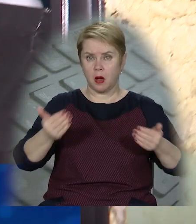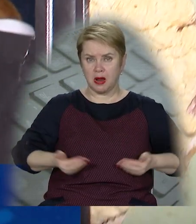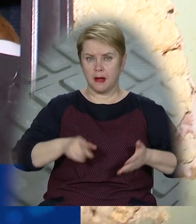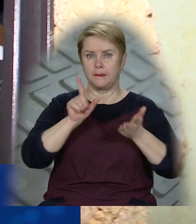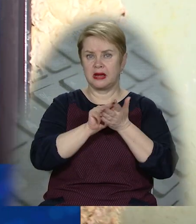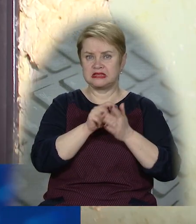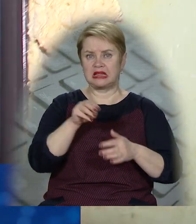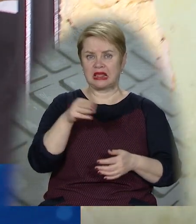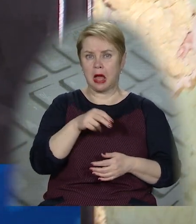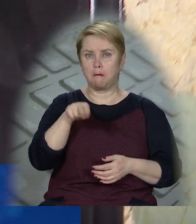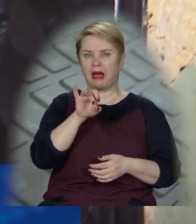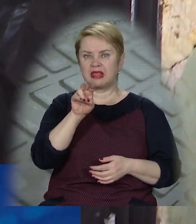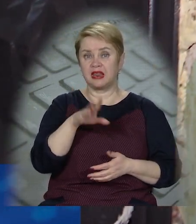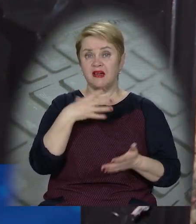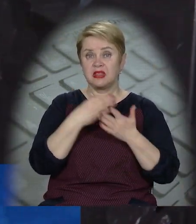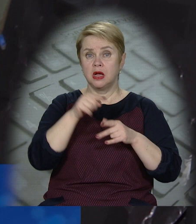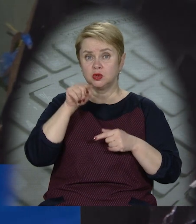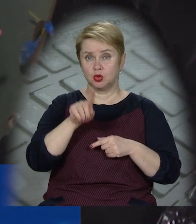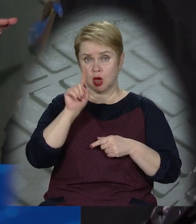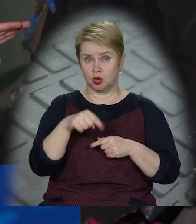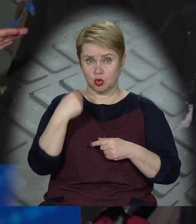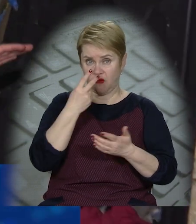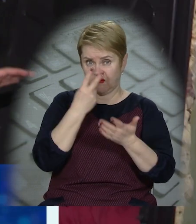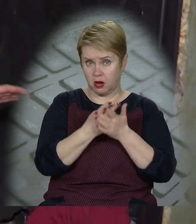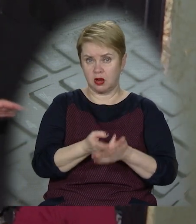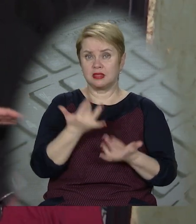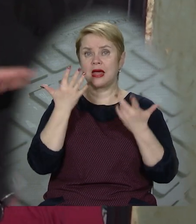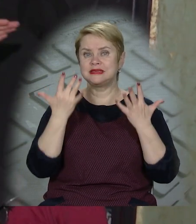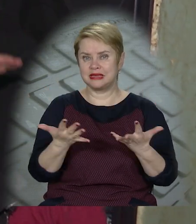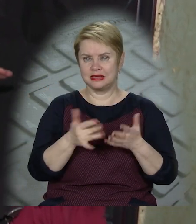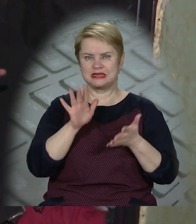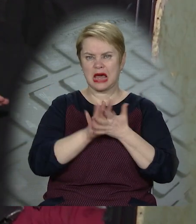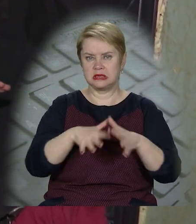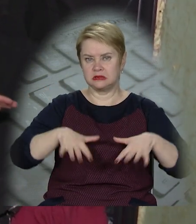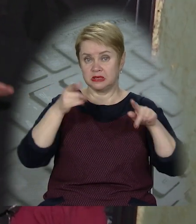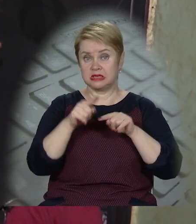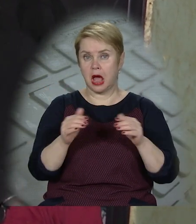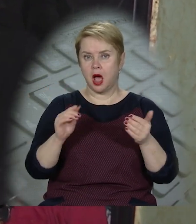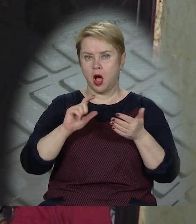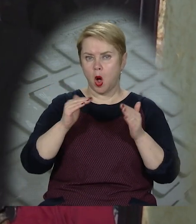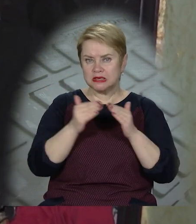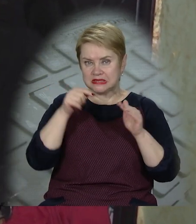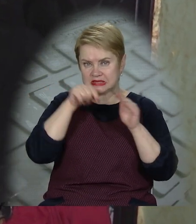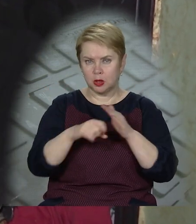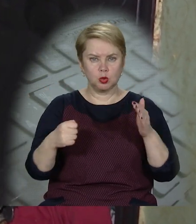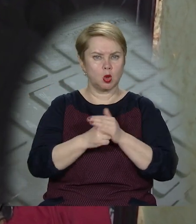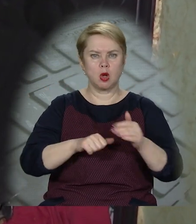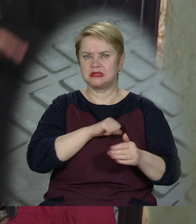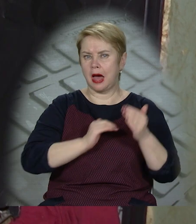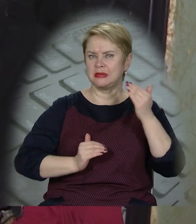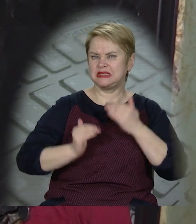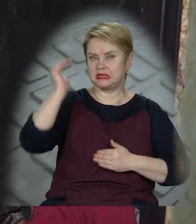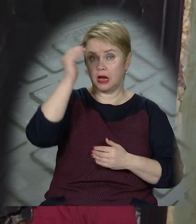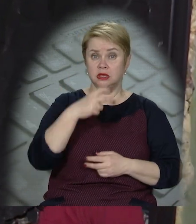мешкає пенсіонерка Тетяна Петрівна. Власне, тут навіть з зовнішнього вигляду помітно, наскільки засмічена ця оселя. Забито все до самої